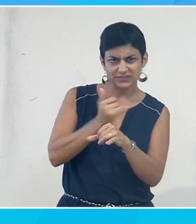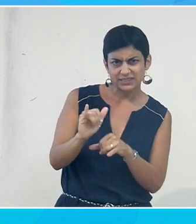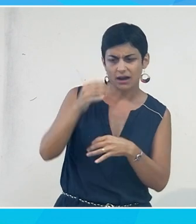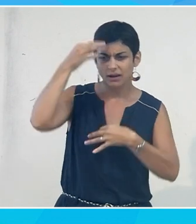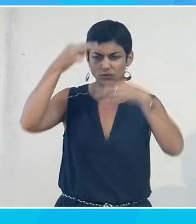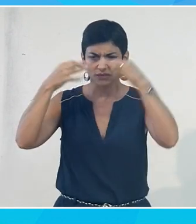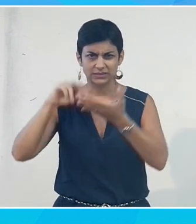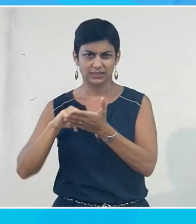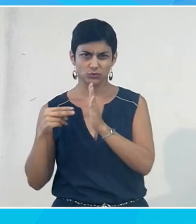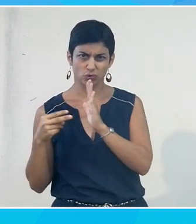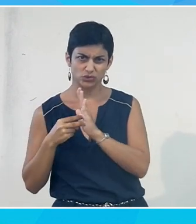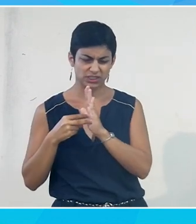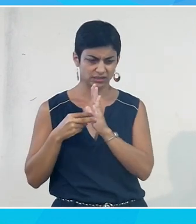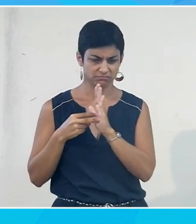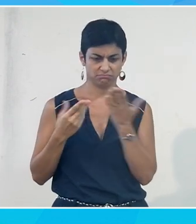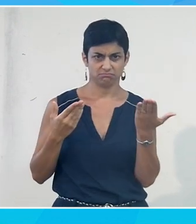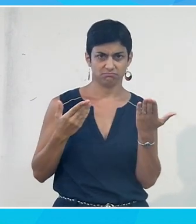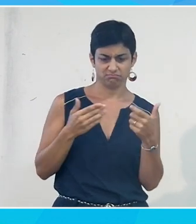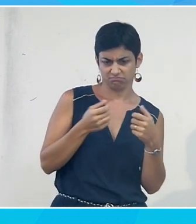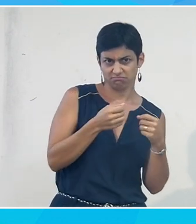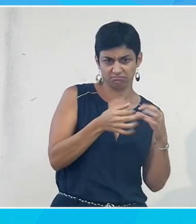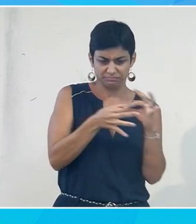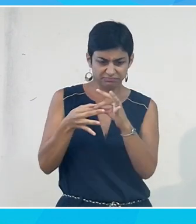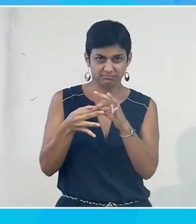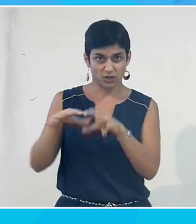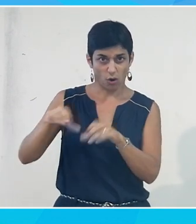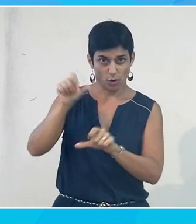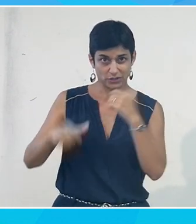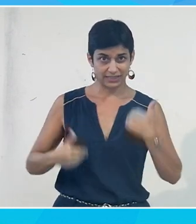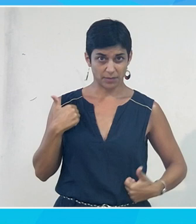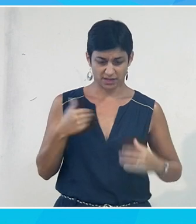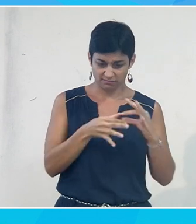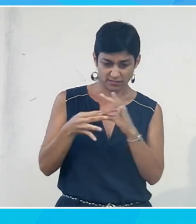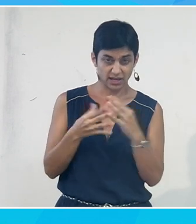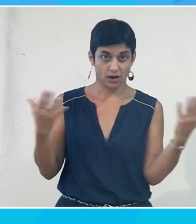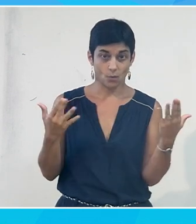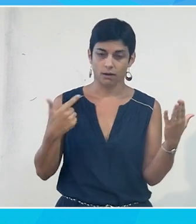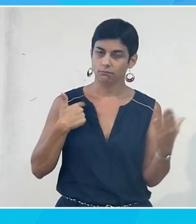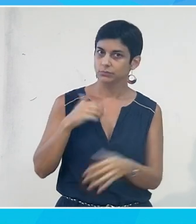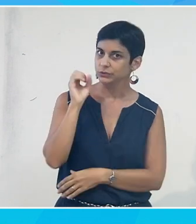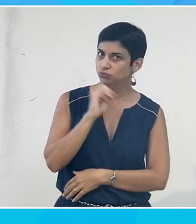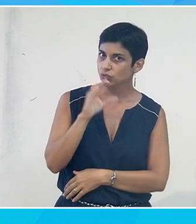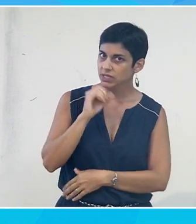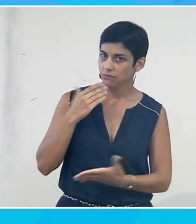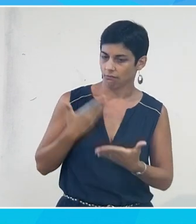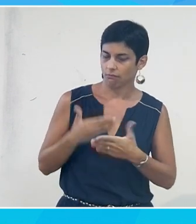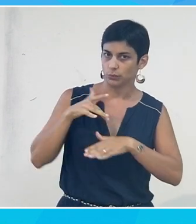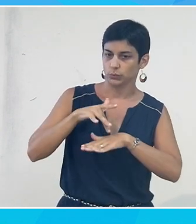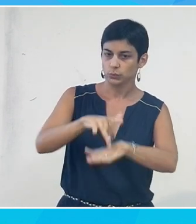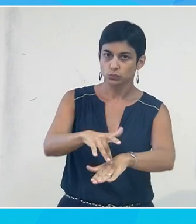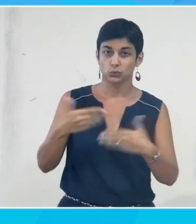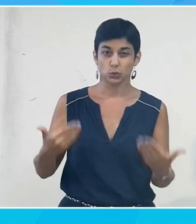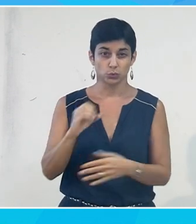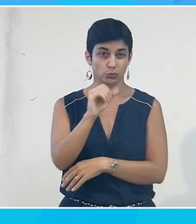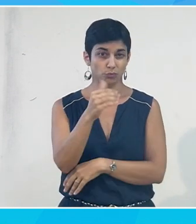technologique et l'emploi des travailleurs handicapés ? Je peux vous dire, pour le vivre chaque jour, c'est qu'aujourd'hui, le numérique